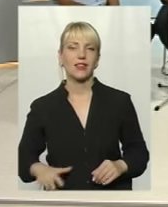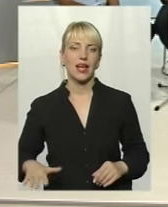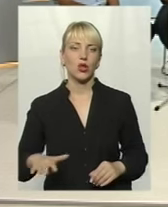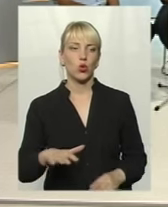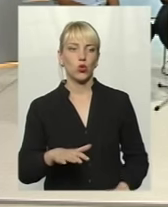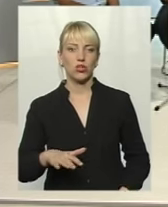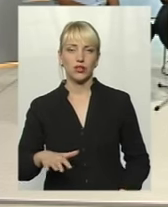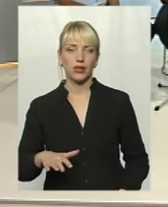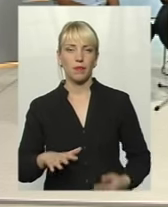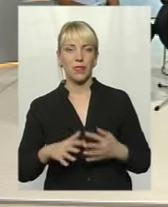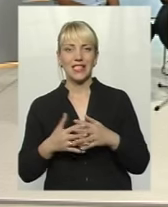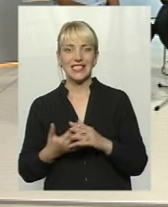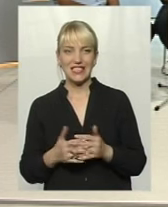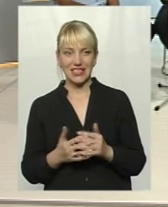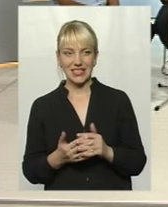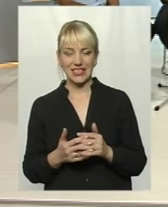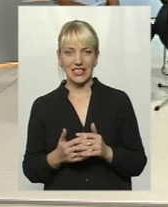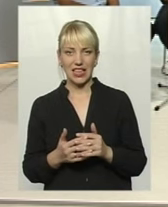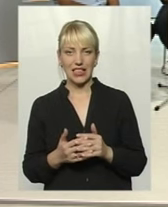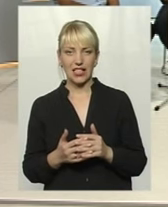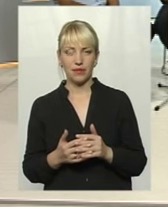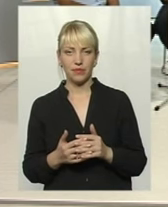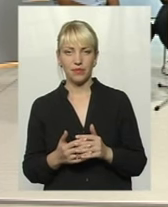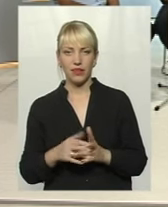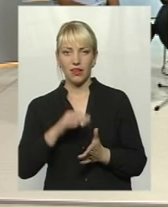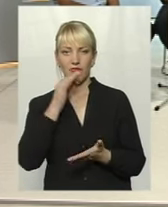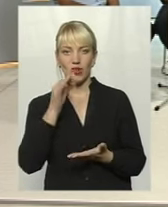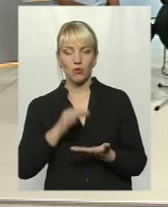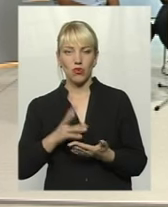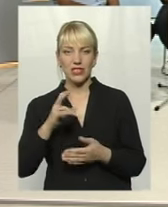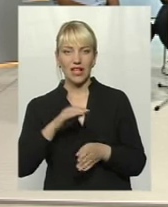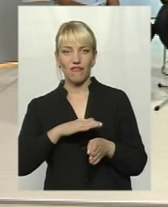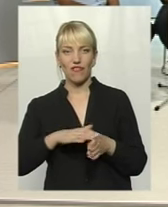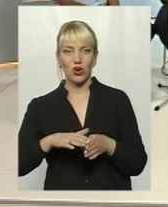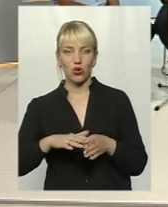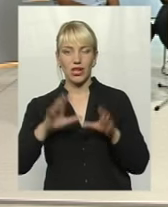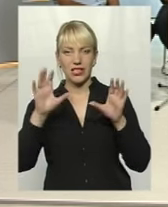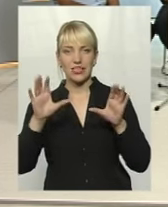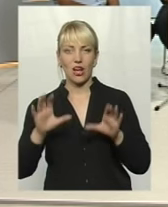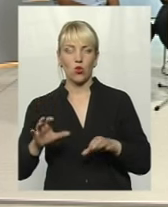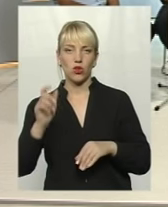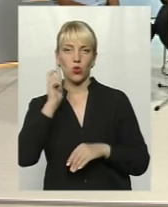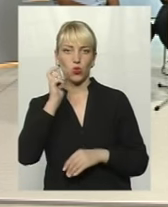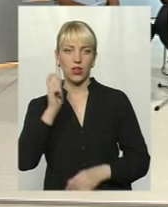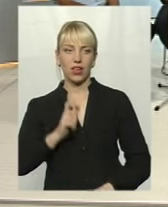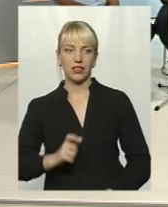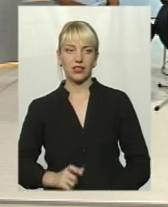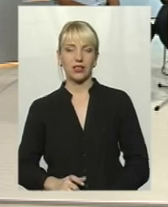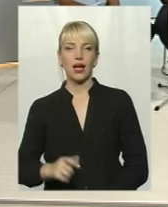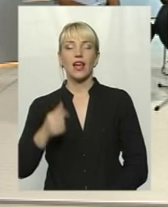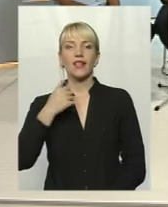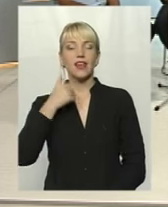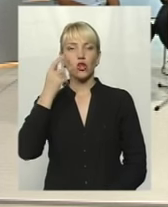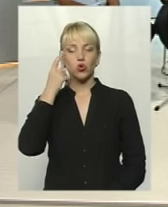села і на території громади відповідає за використання закону України? Я думаю,